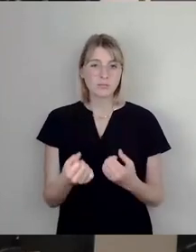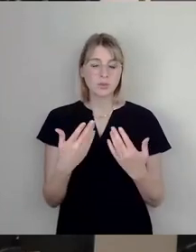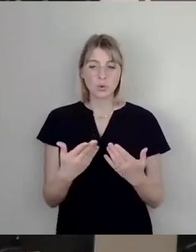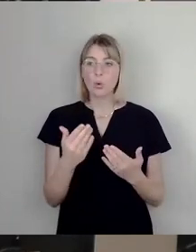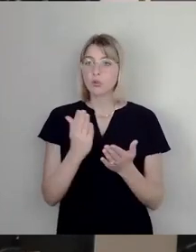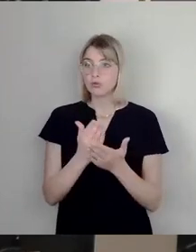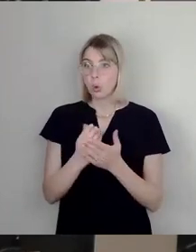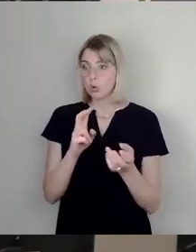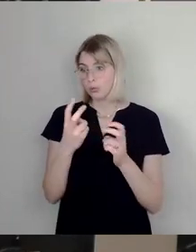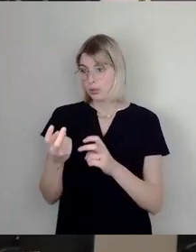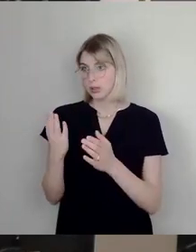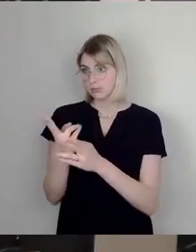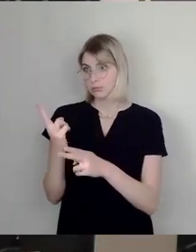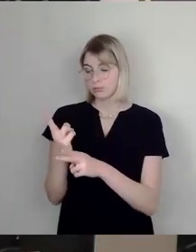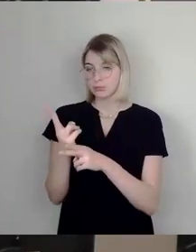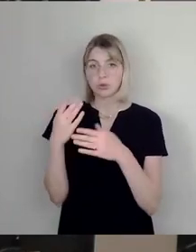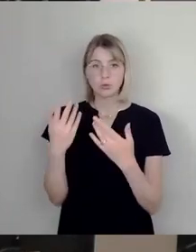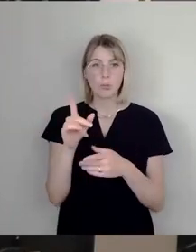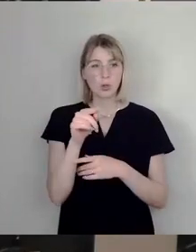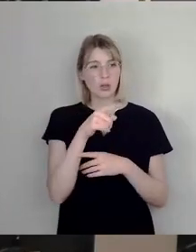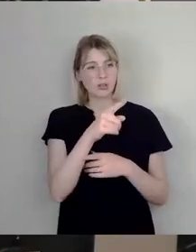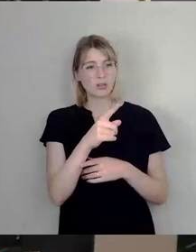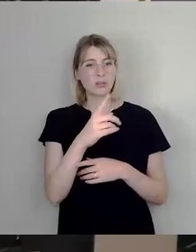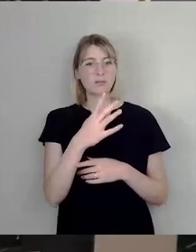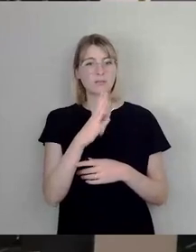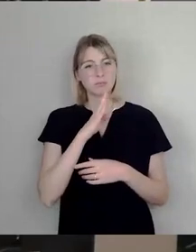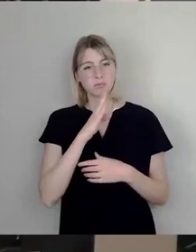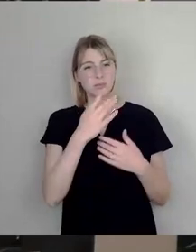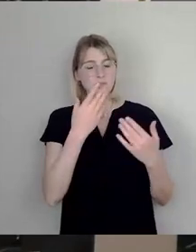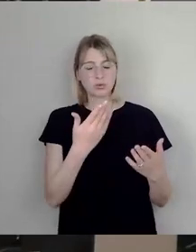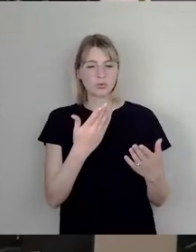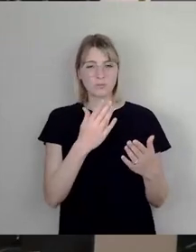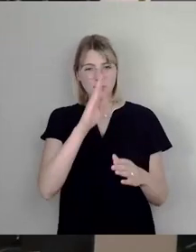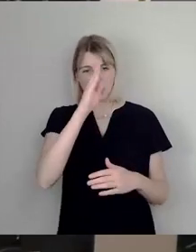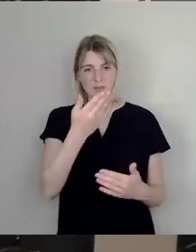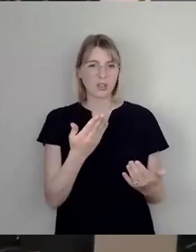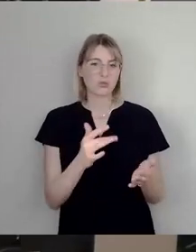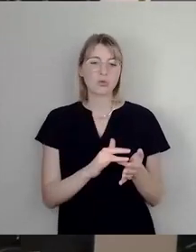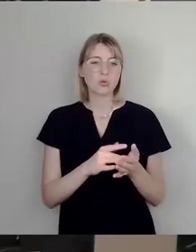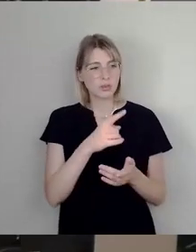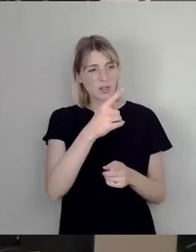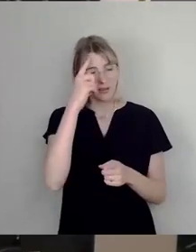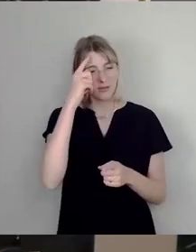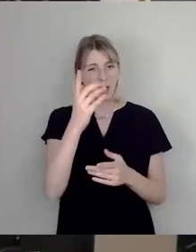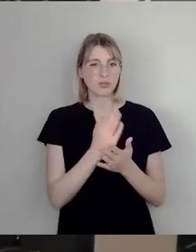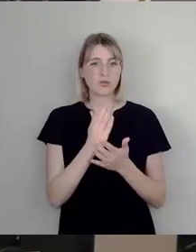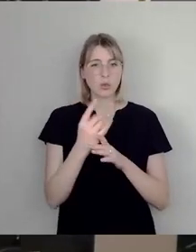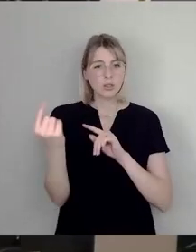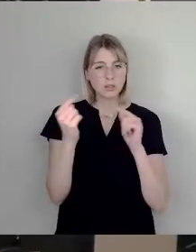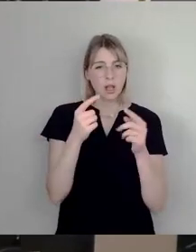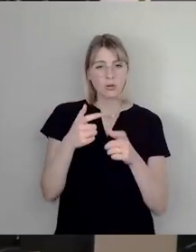scheinheilig, hier mit so einer Rede um die Ecke zu kommen, wo Sie doch genau wissen, denn wir haben da sehr ausführlich drüber im Ausschuss gesprochen,